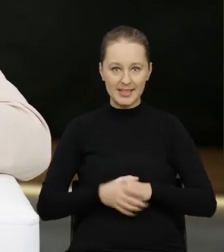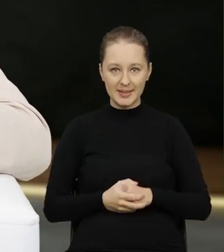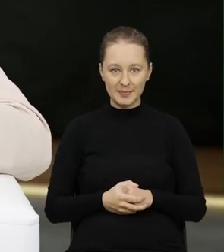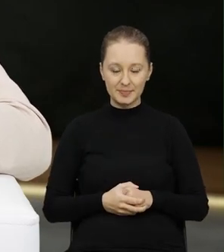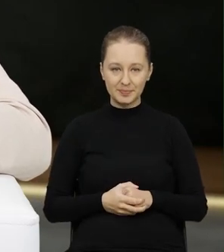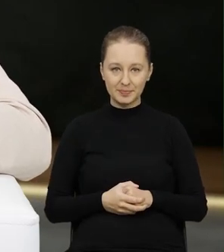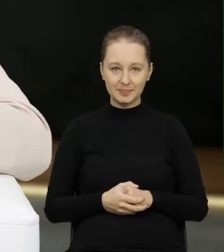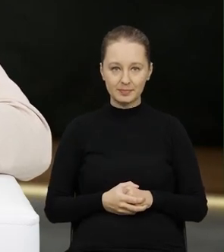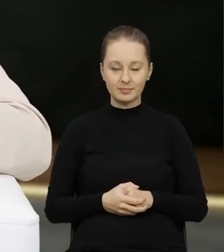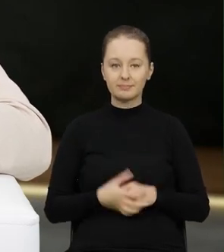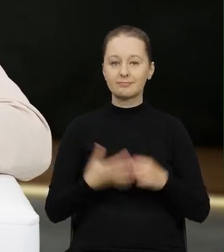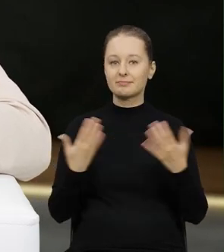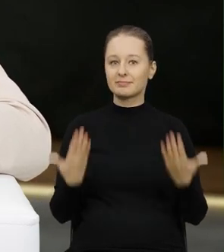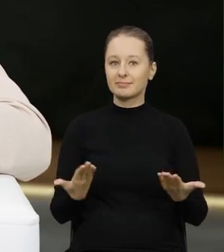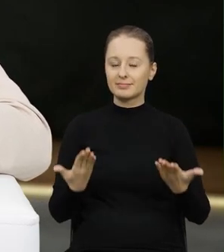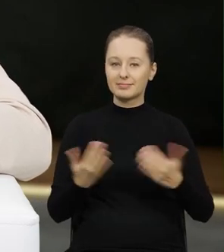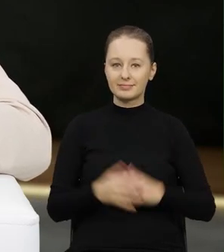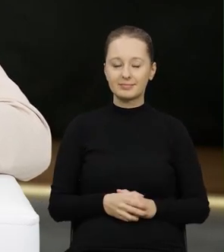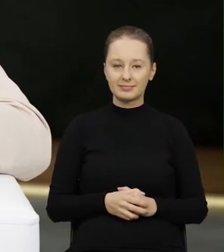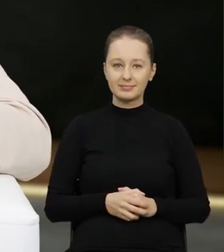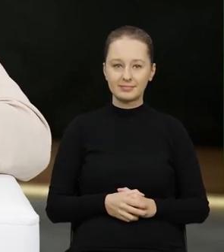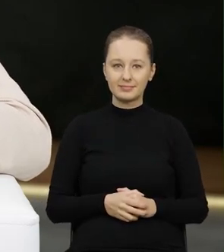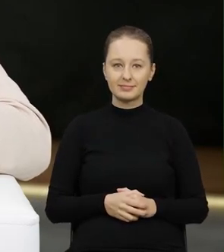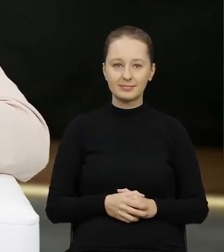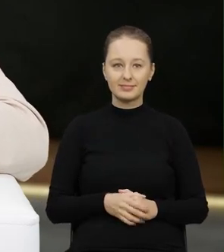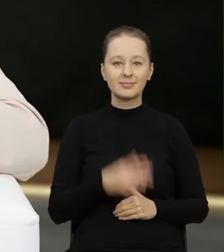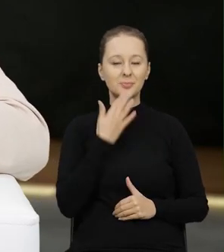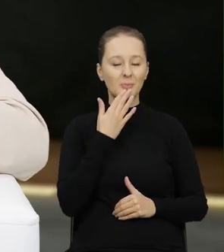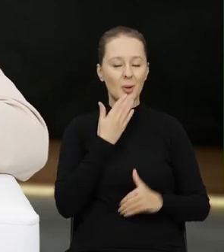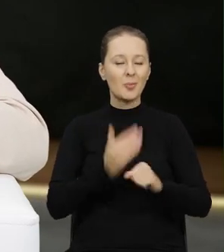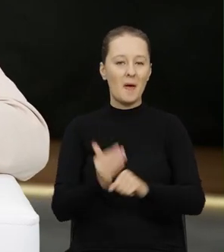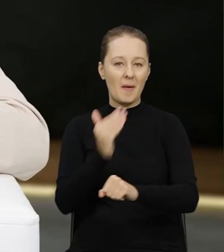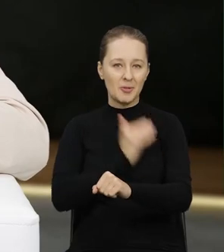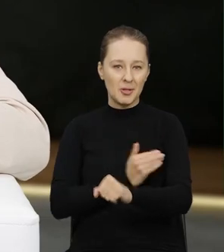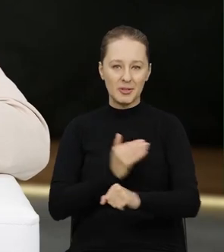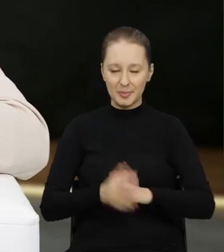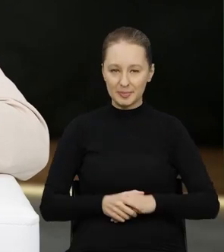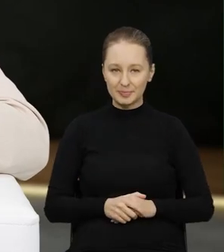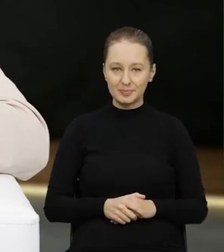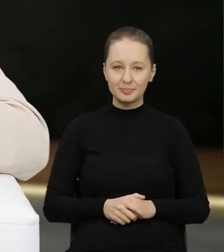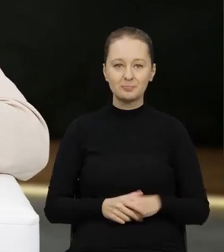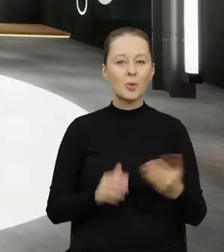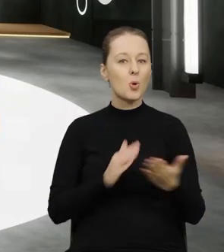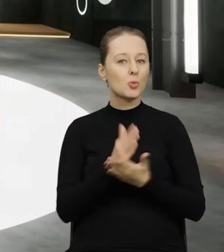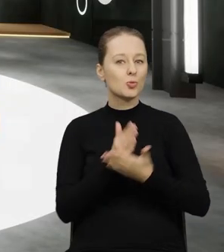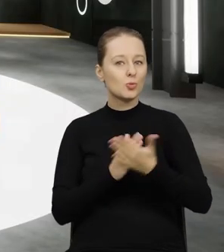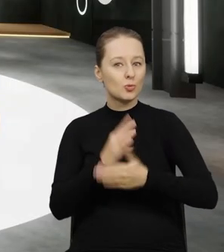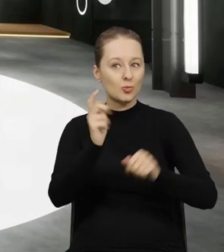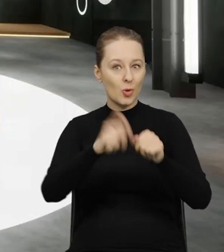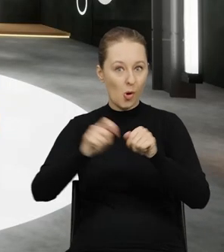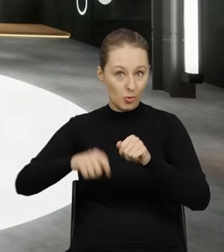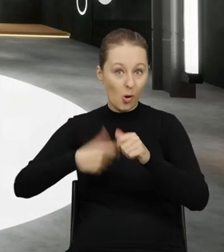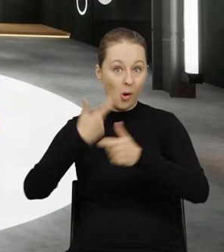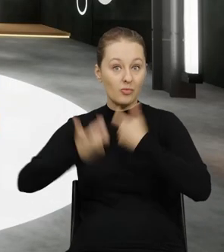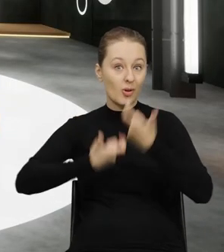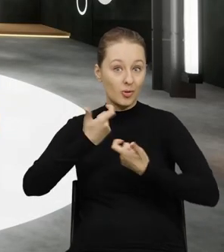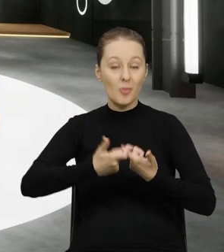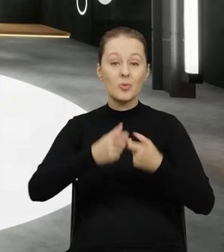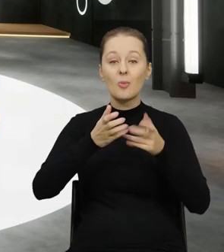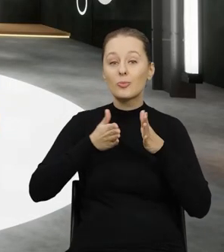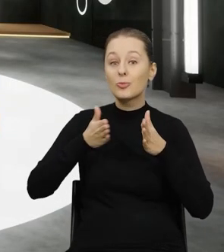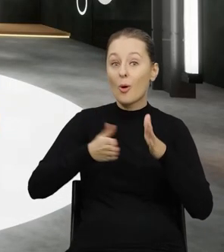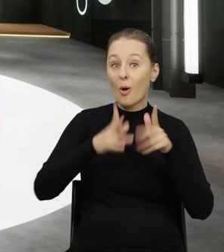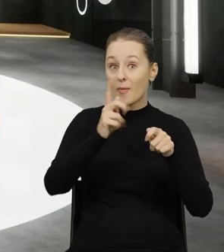współpracy. No i oczywiście, no co, no tak jak już wspomniałam, służby kontrolne prowadzą kontrole